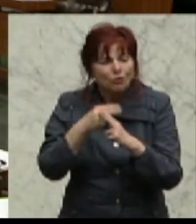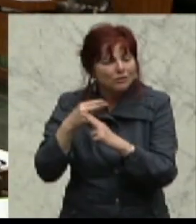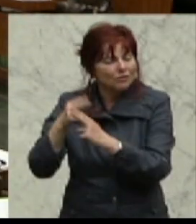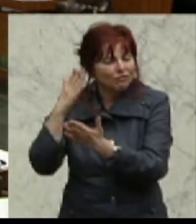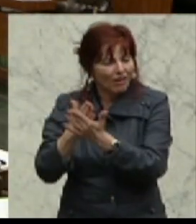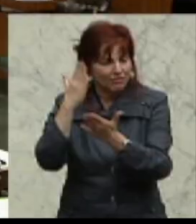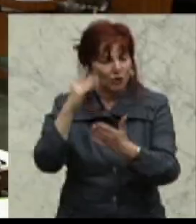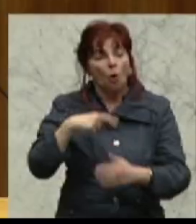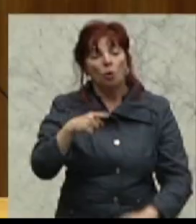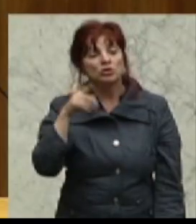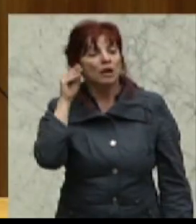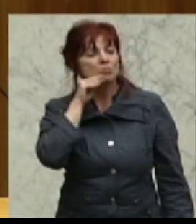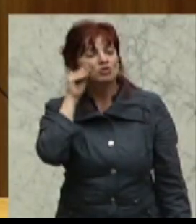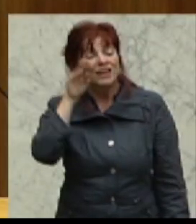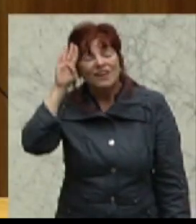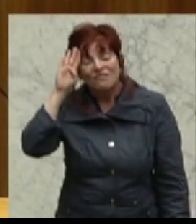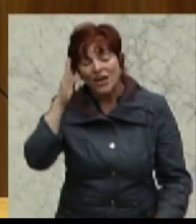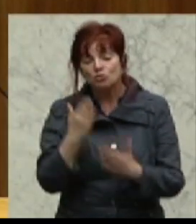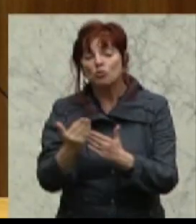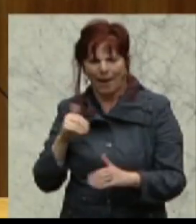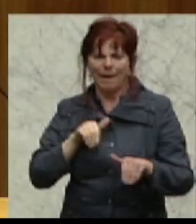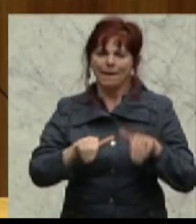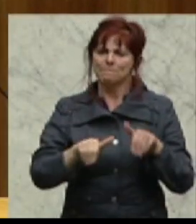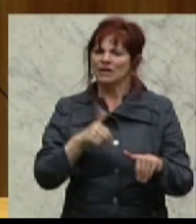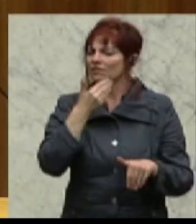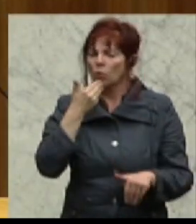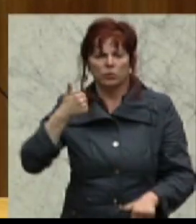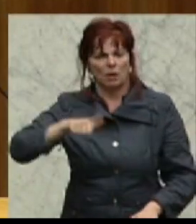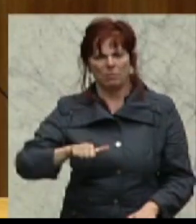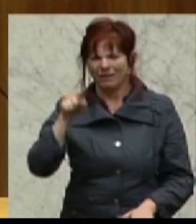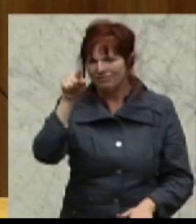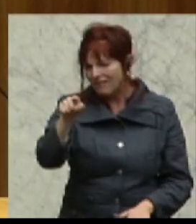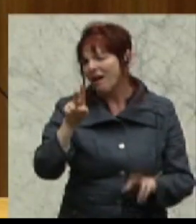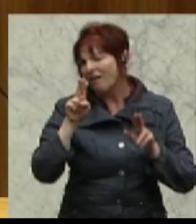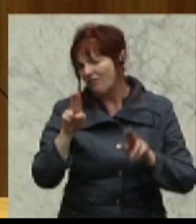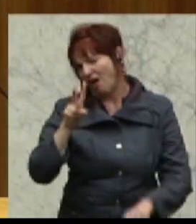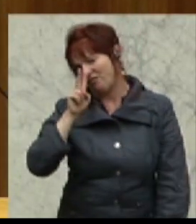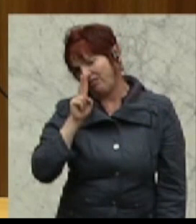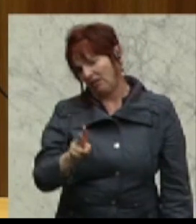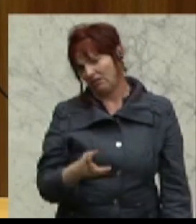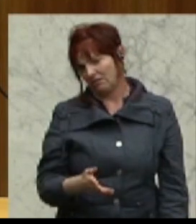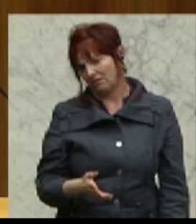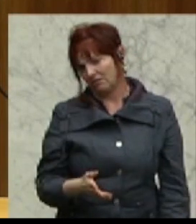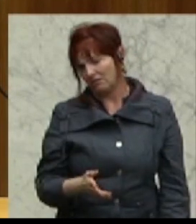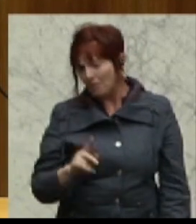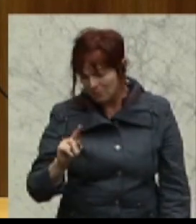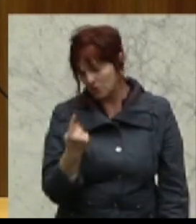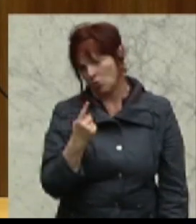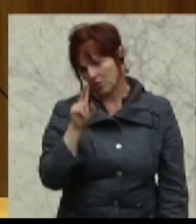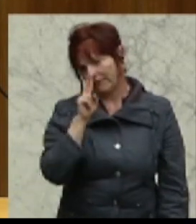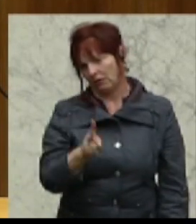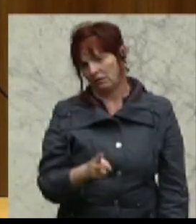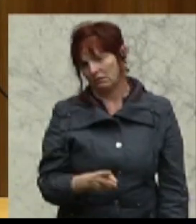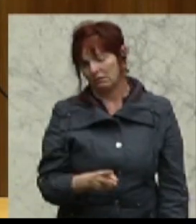Minister nicht da ist, dann ist das eine Kuspe ganz besonderen Art. Das darf ich Ihnen sagen. Wenn es um die